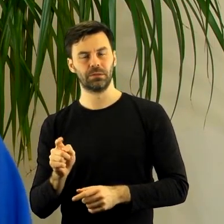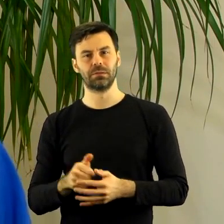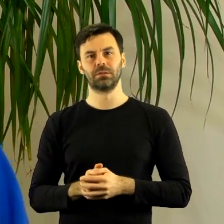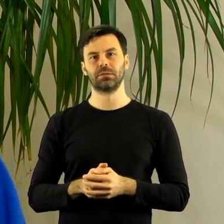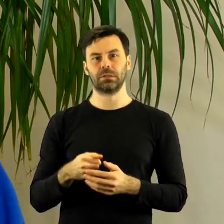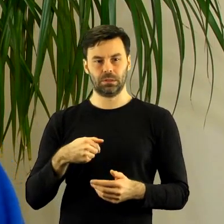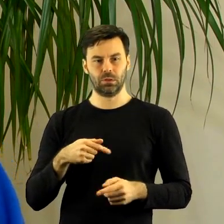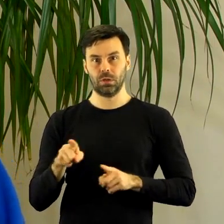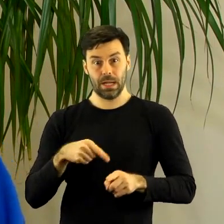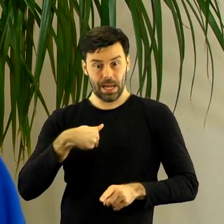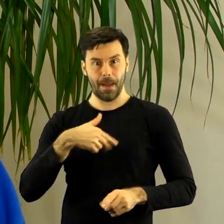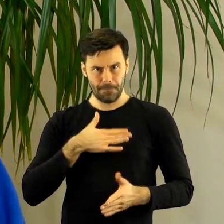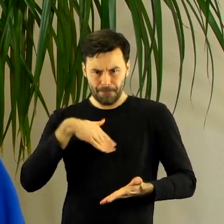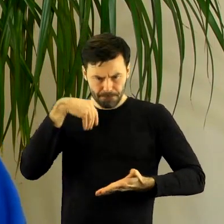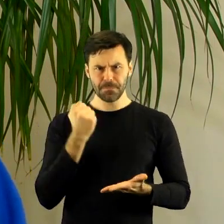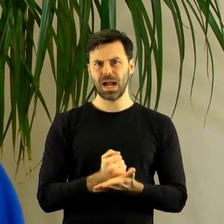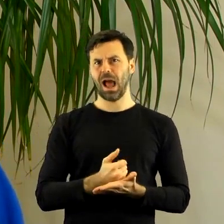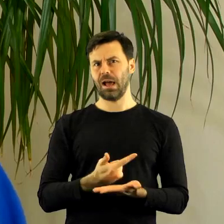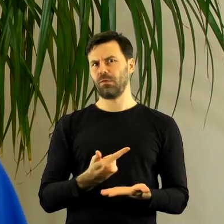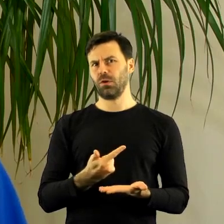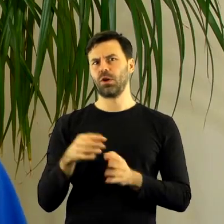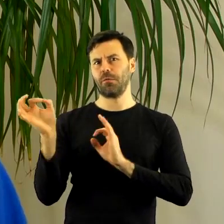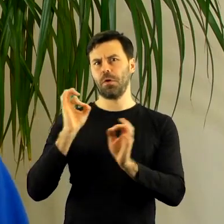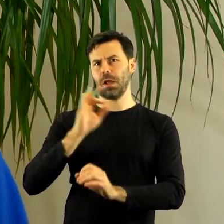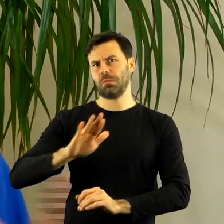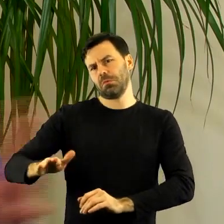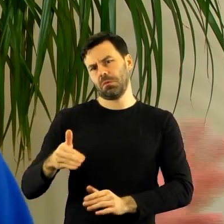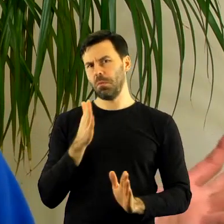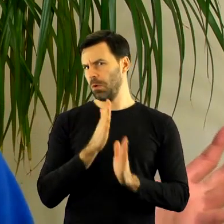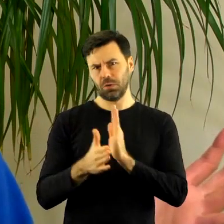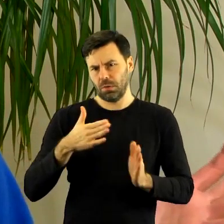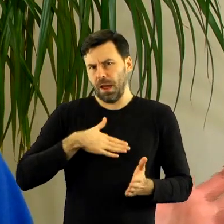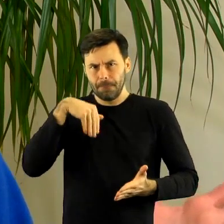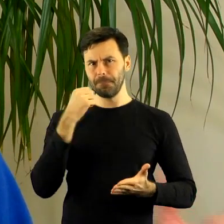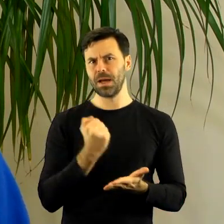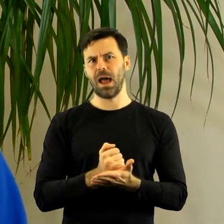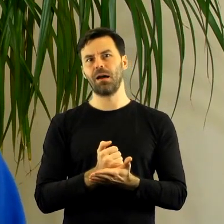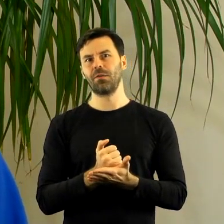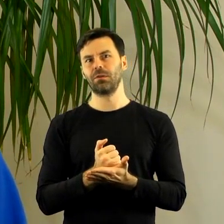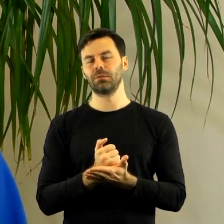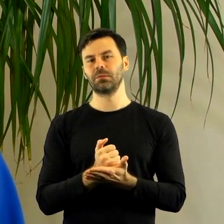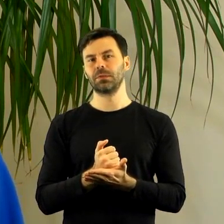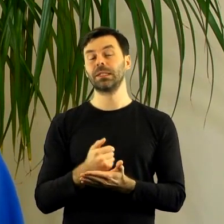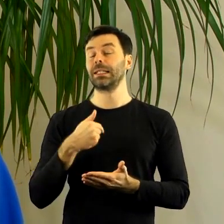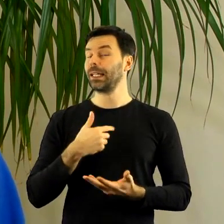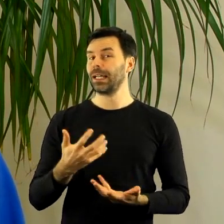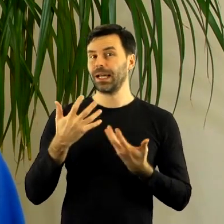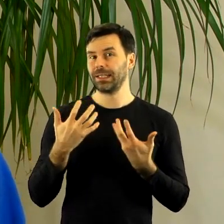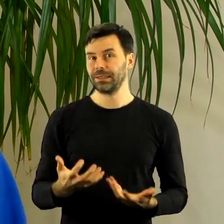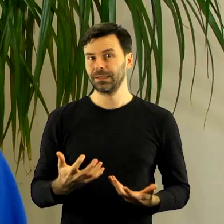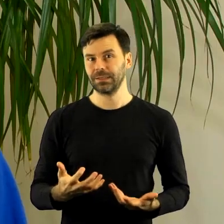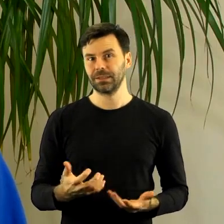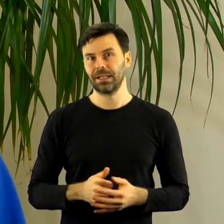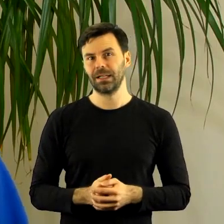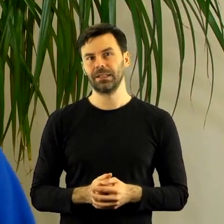to nie chodzi tylko o to, jak uzyskać informację, bo to się też poszerza, jakby zmienia się coś tam w układzie w głowie, inaczej się patrzy na